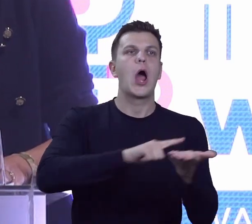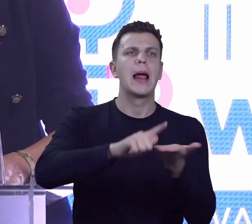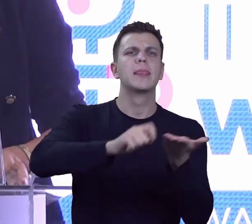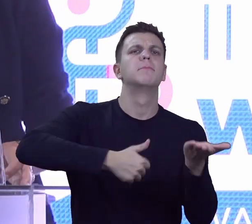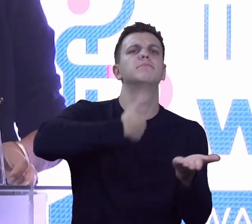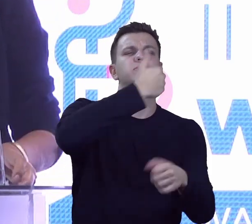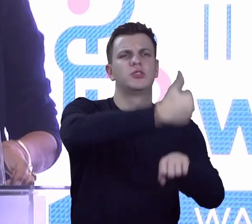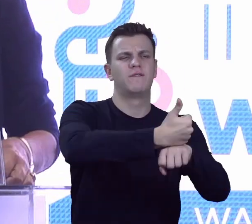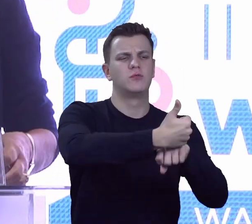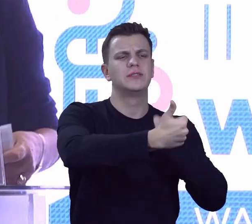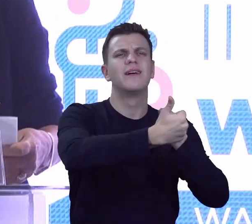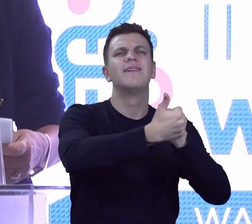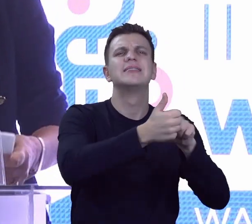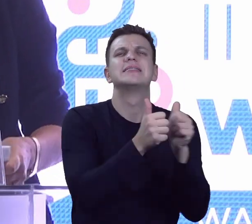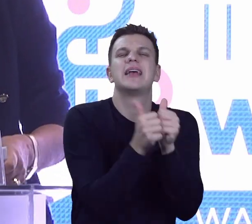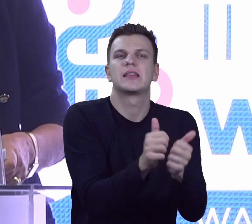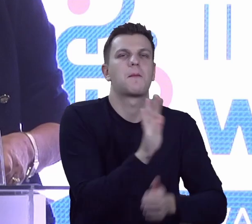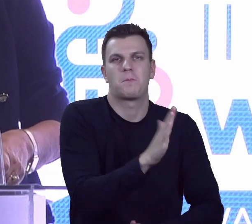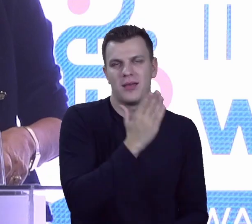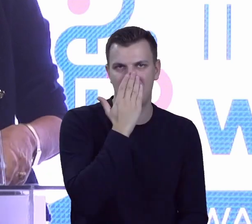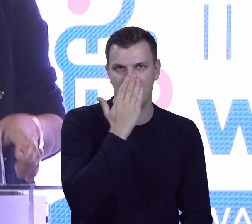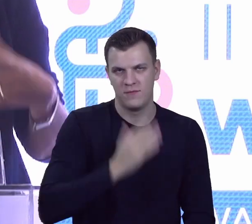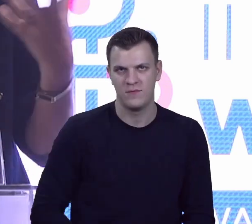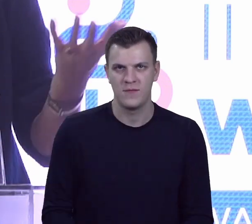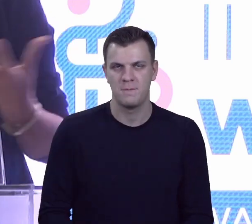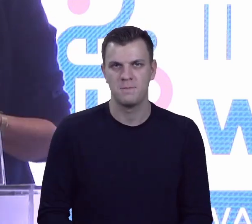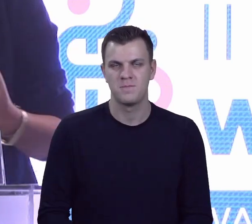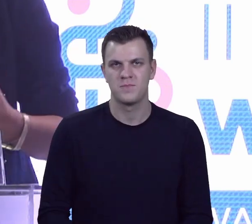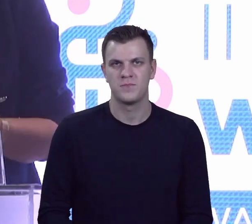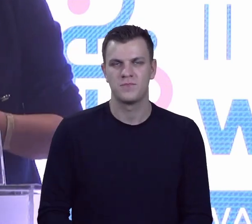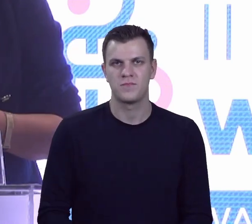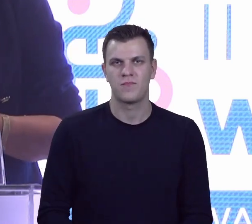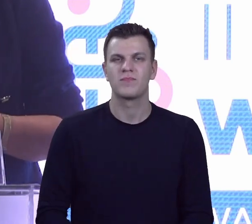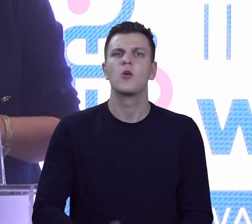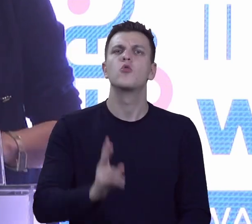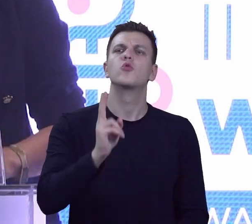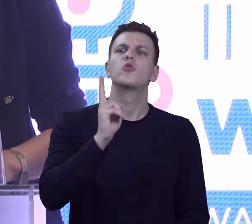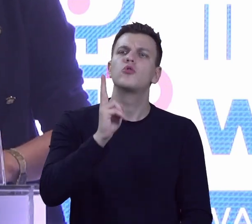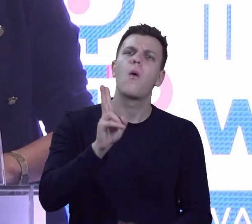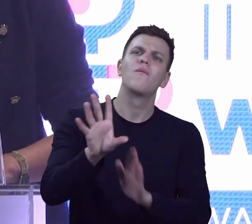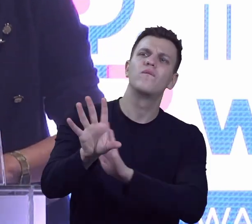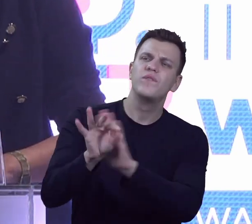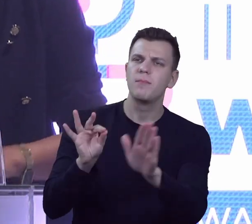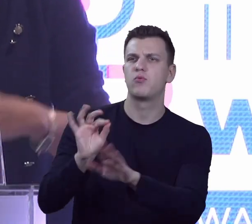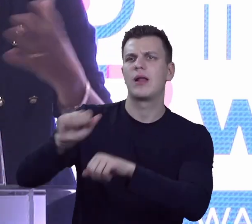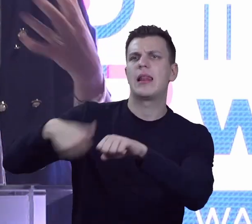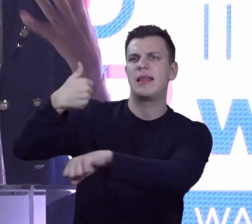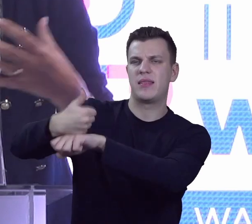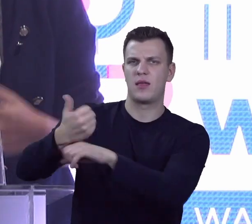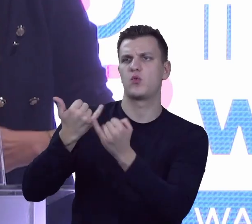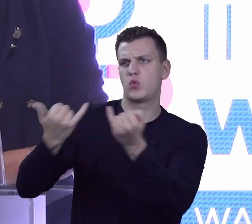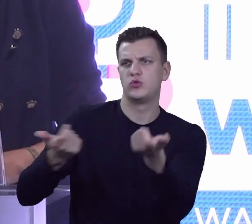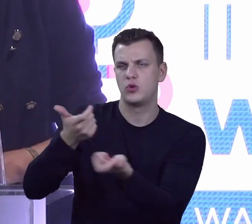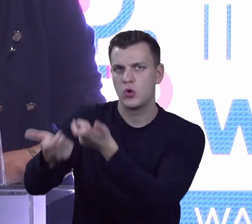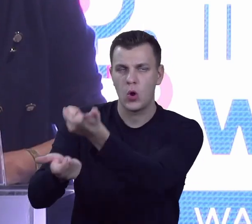ono ma być? Kto kreuje lidera różnych procesów, które na koniec